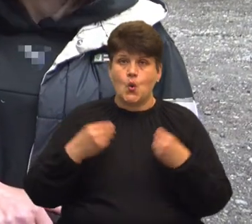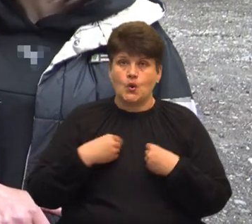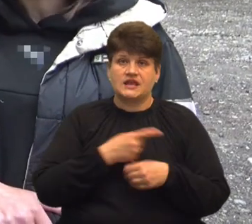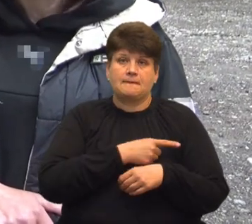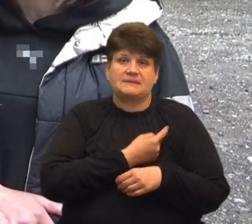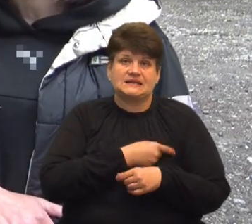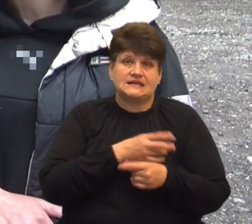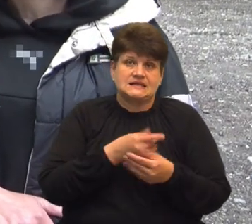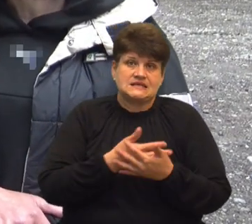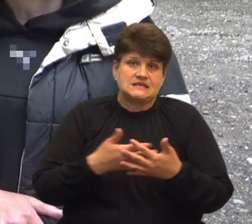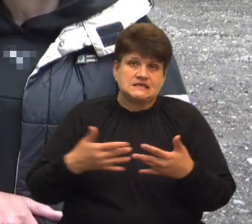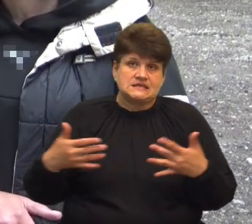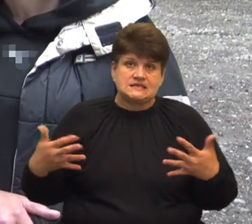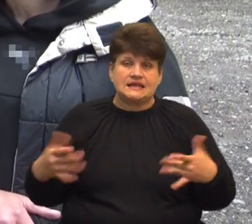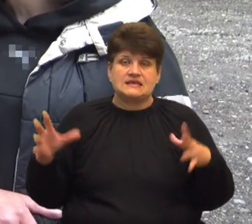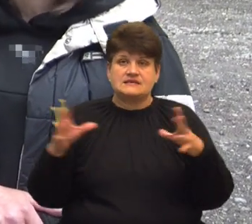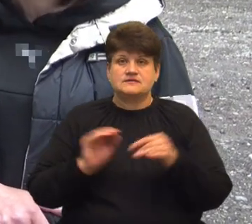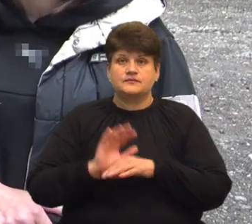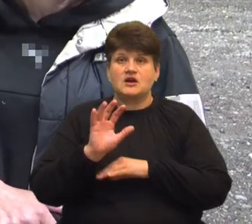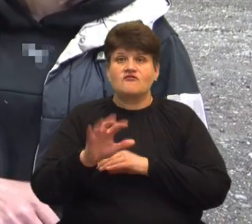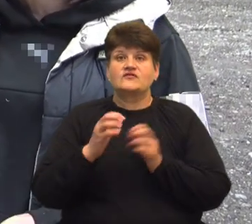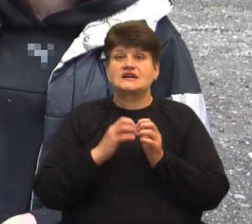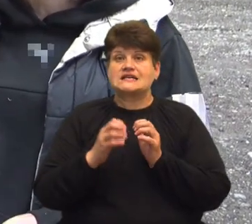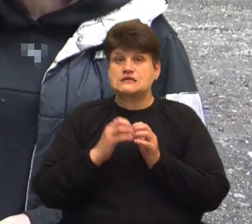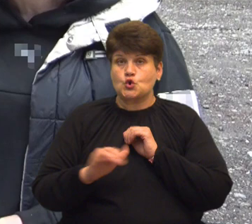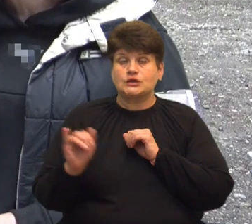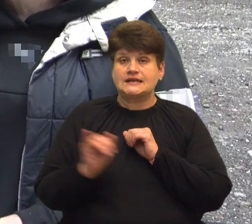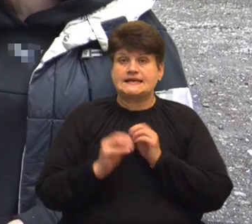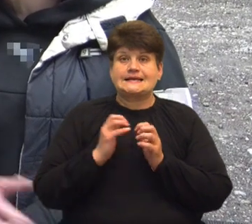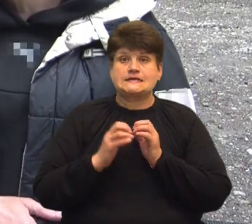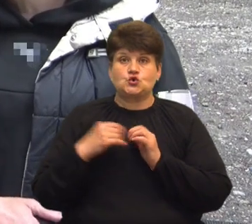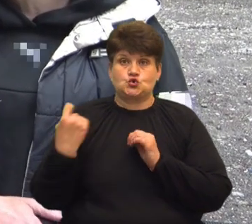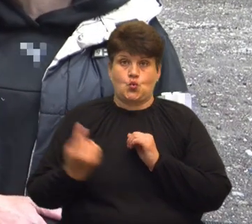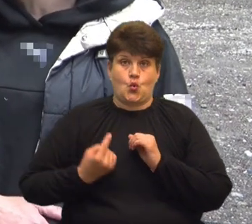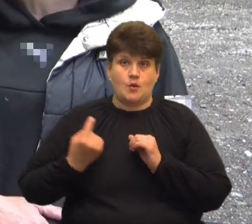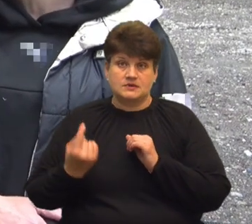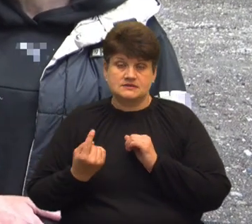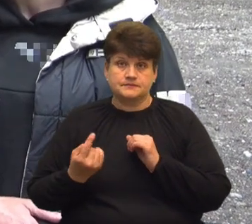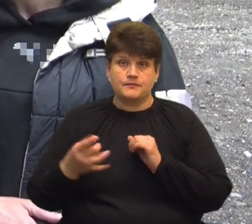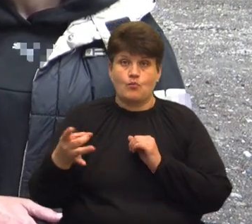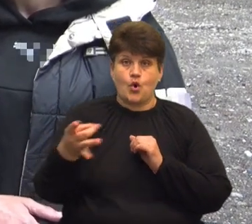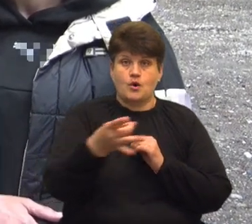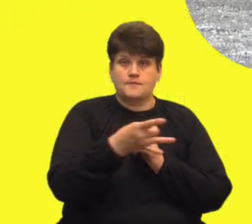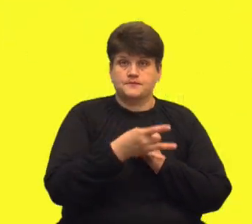І це все поїде в Херсон і в Херсонські області, районні пункти.